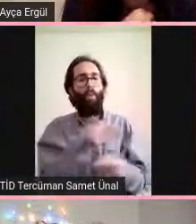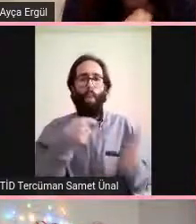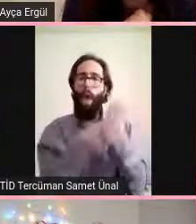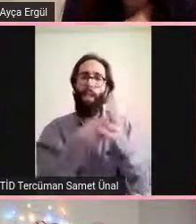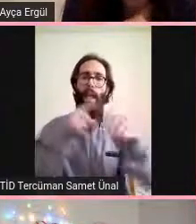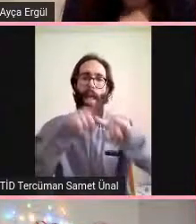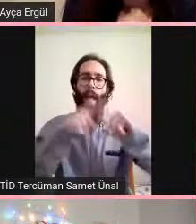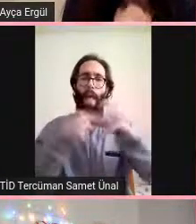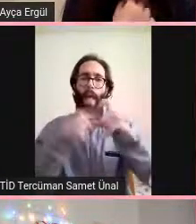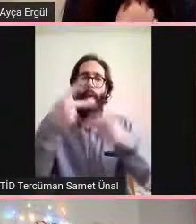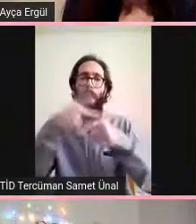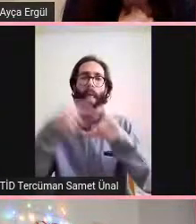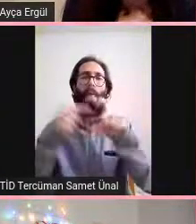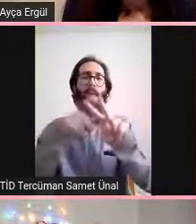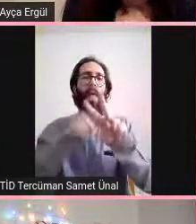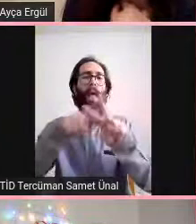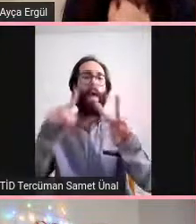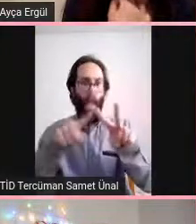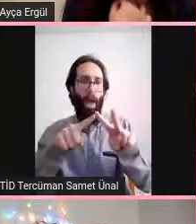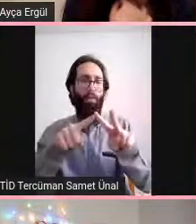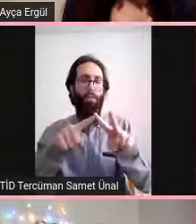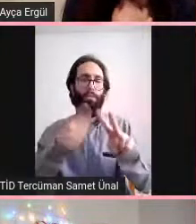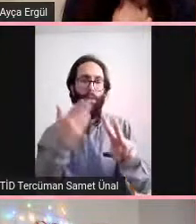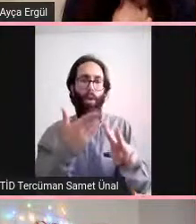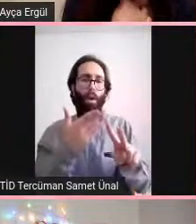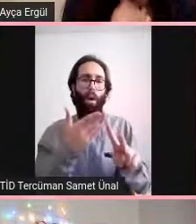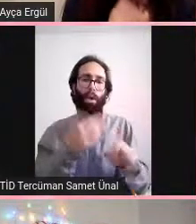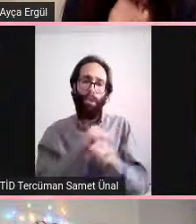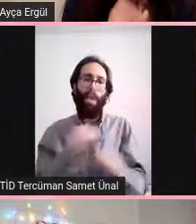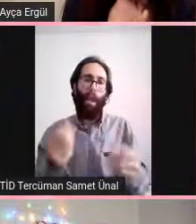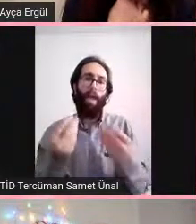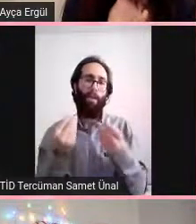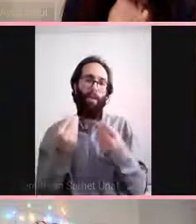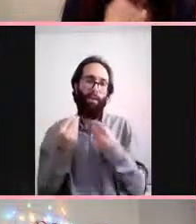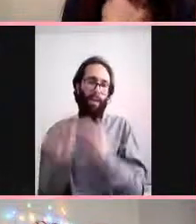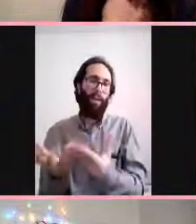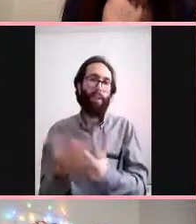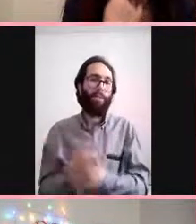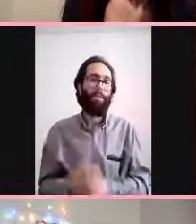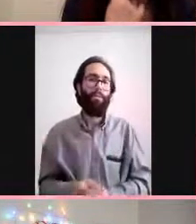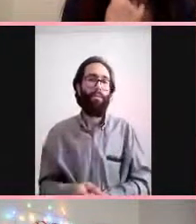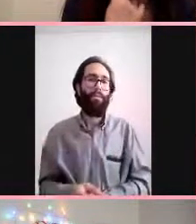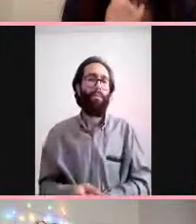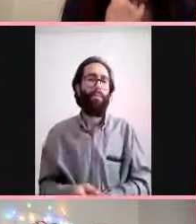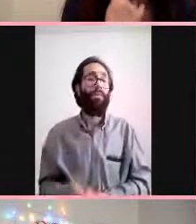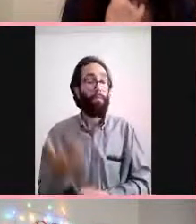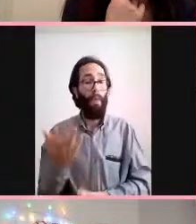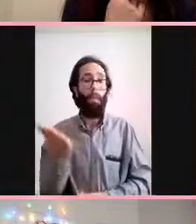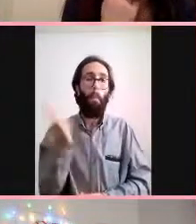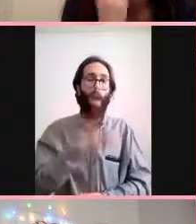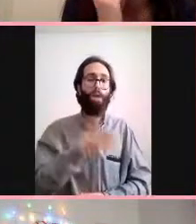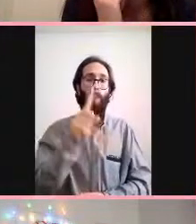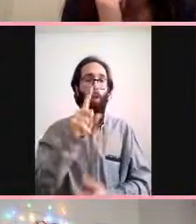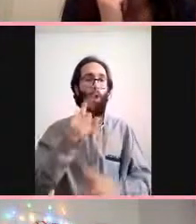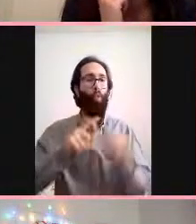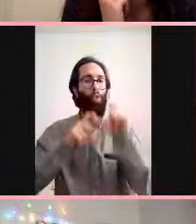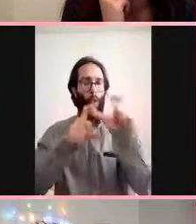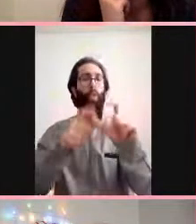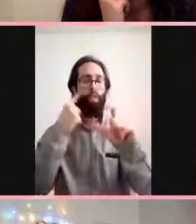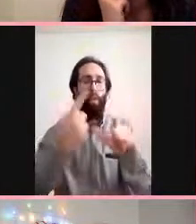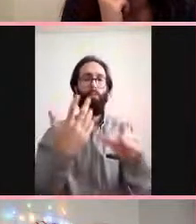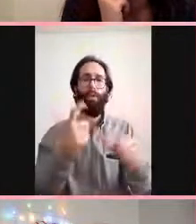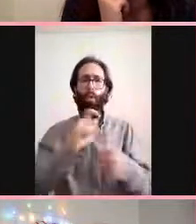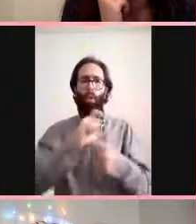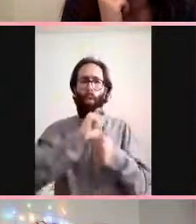Tamam. Seda Hanım demiş ki Covid-19'un beyni olan etkilerini en azından indirmek için neler yapabiliriz?